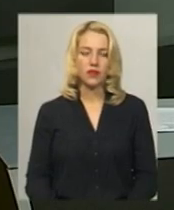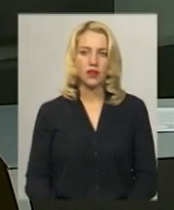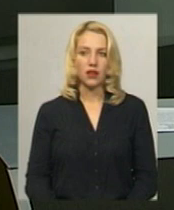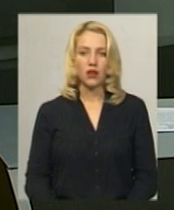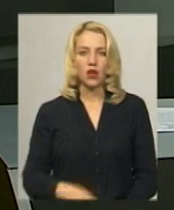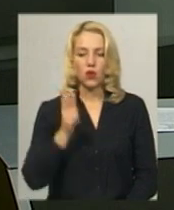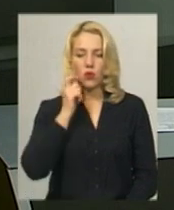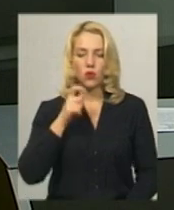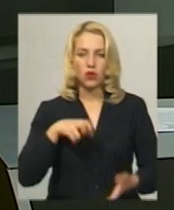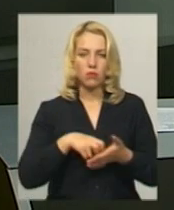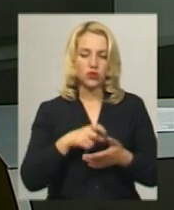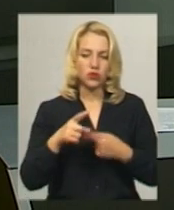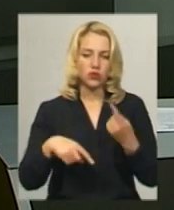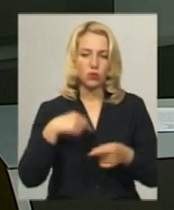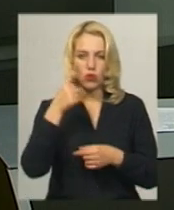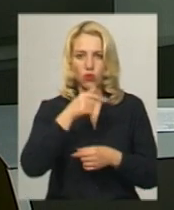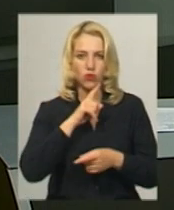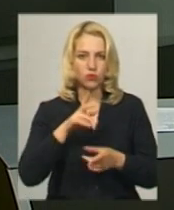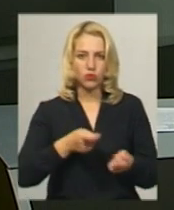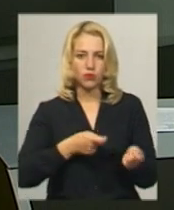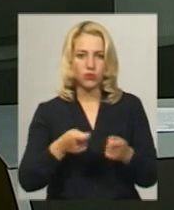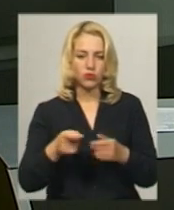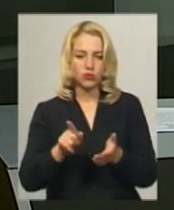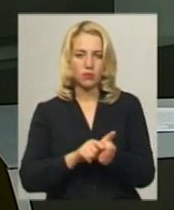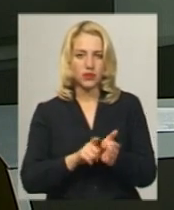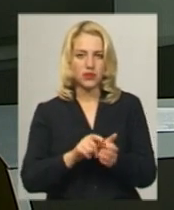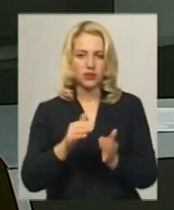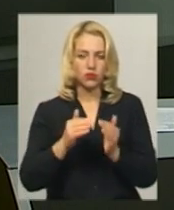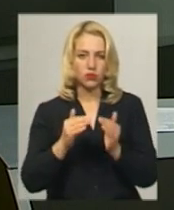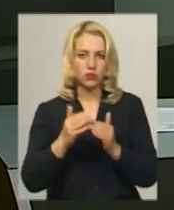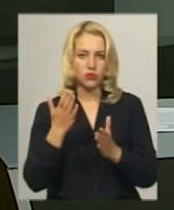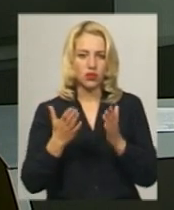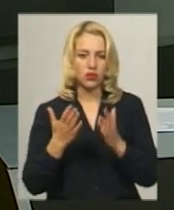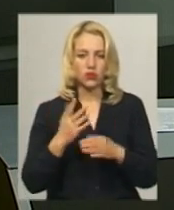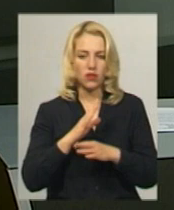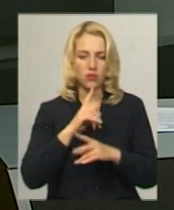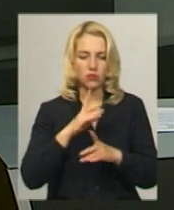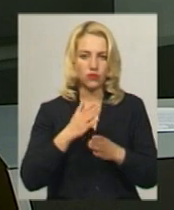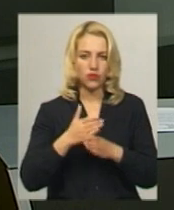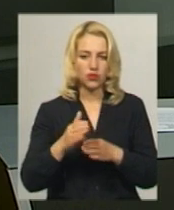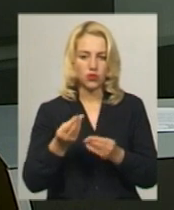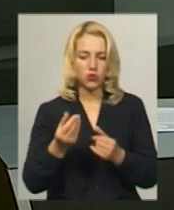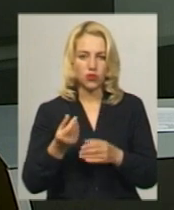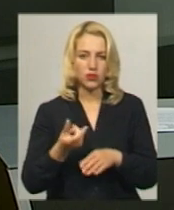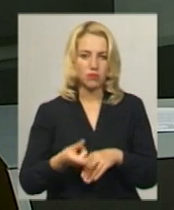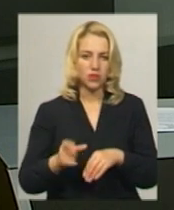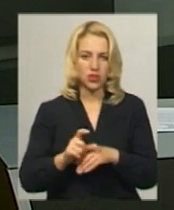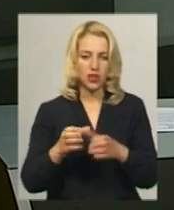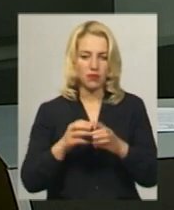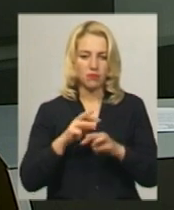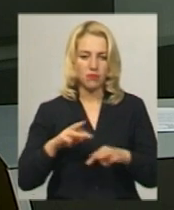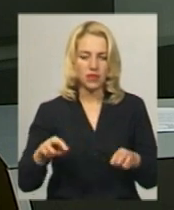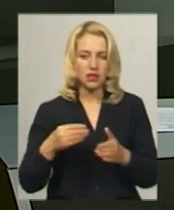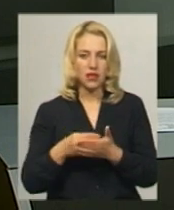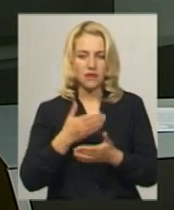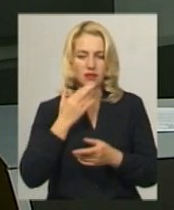«Укрпошта» з наступного року не буде доставляти пенсії, якщо Кабінет міністрів не виділить на це більше грошей. Тариф не змінювався останні 15